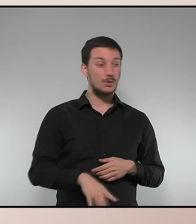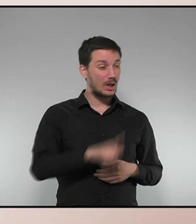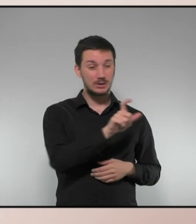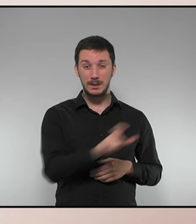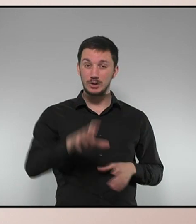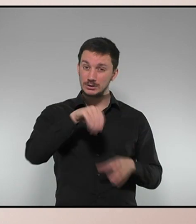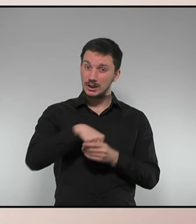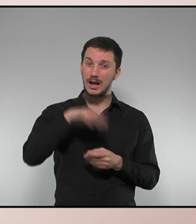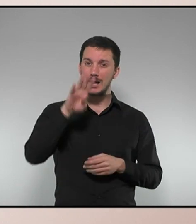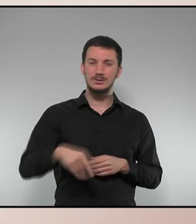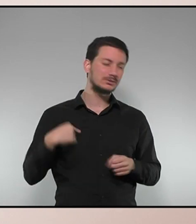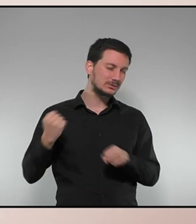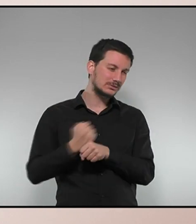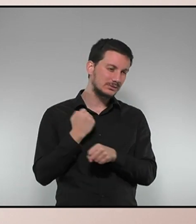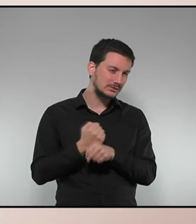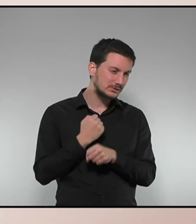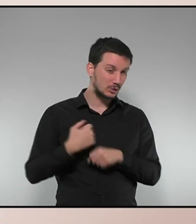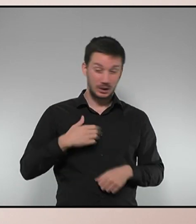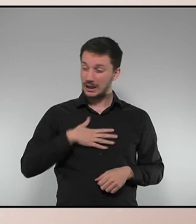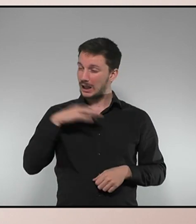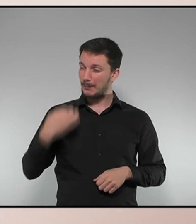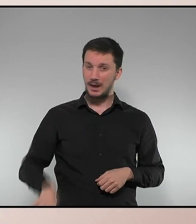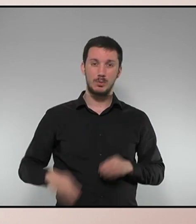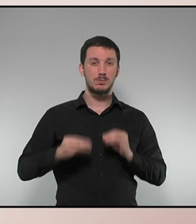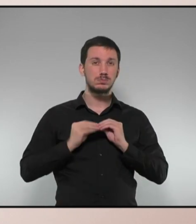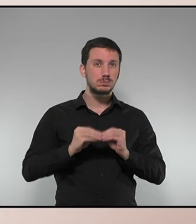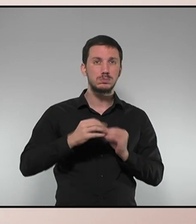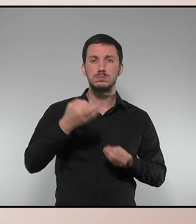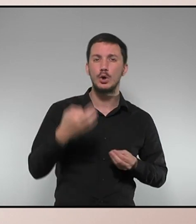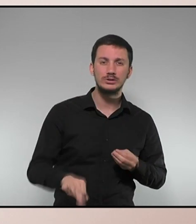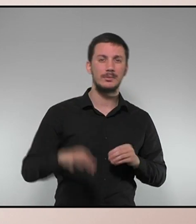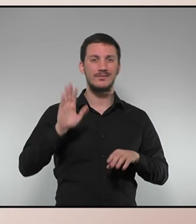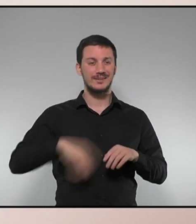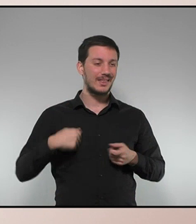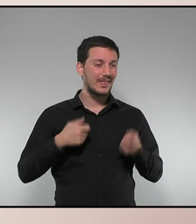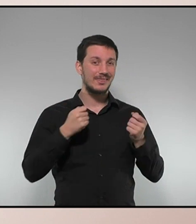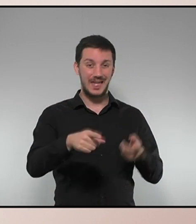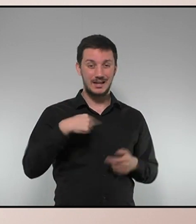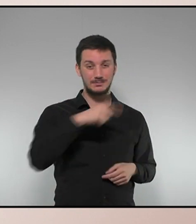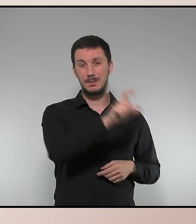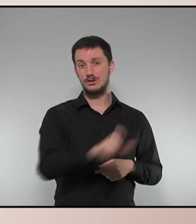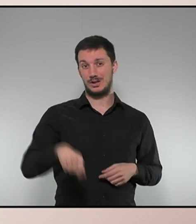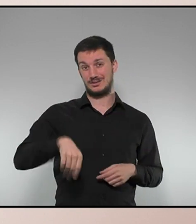segur que aquest govern farà tot el que estigui a les nostres mans per servir el millor possible i amb tots els recursos els ciutadans del país.